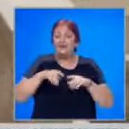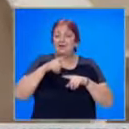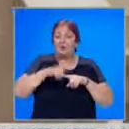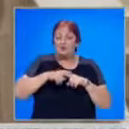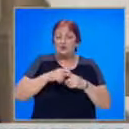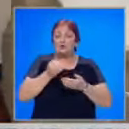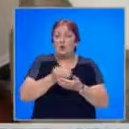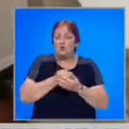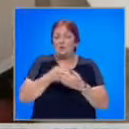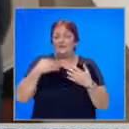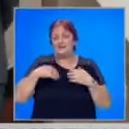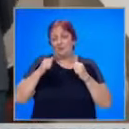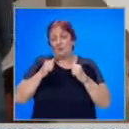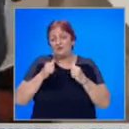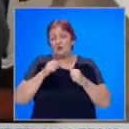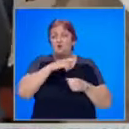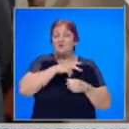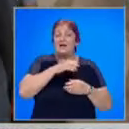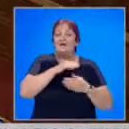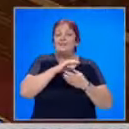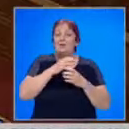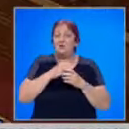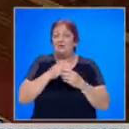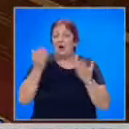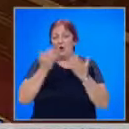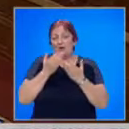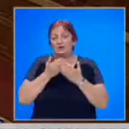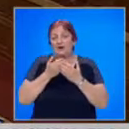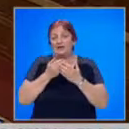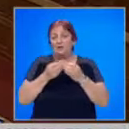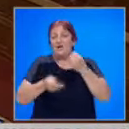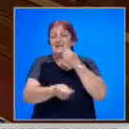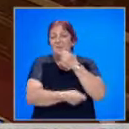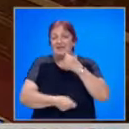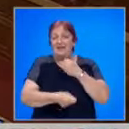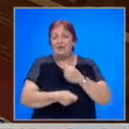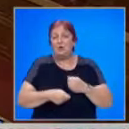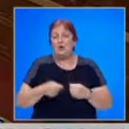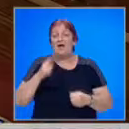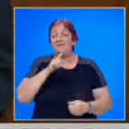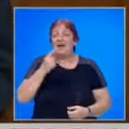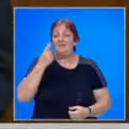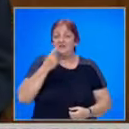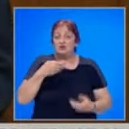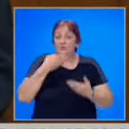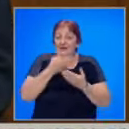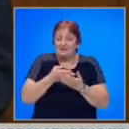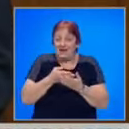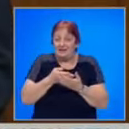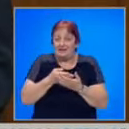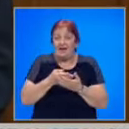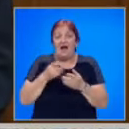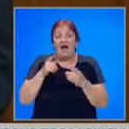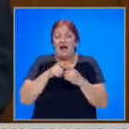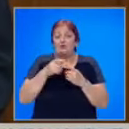правосъдието, економиката, здравеопазването, социалната политика, образованието и замеделието. Не веднъж сме излагали пред вас,